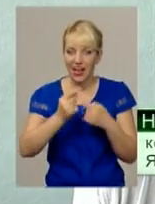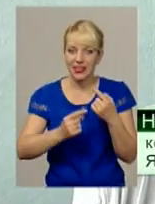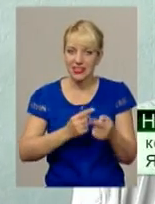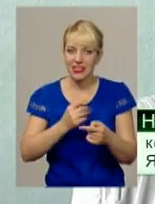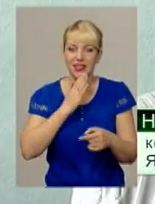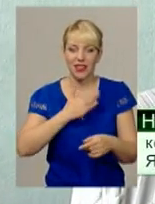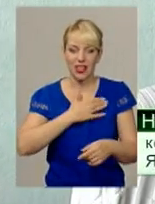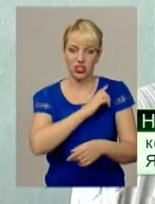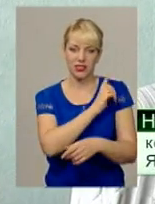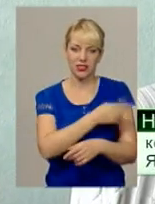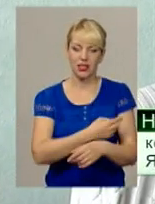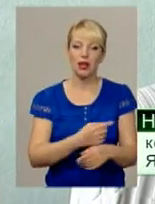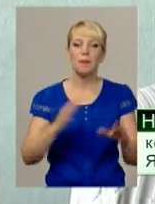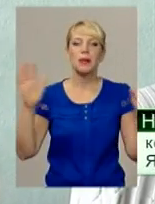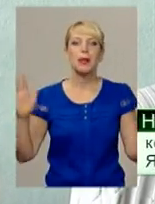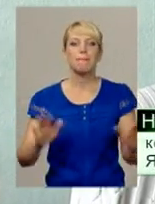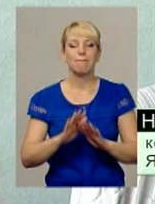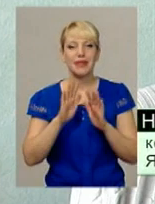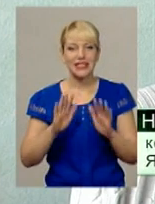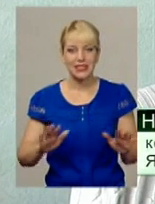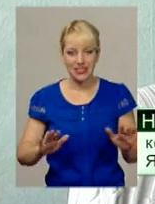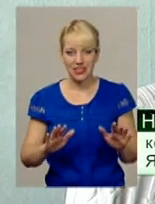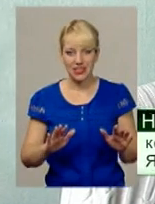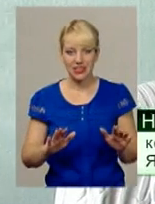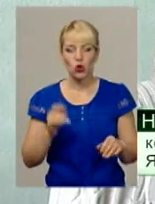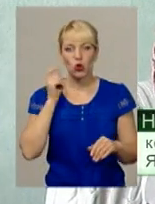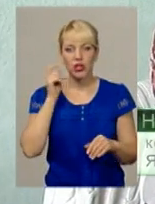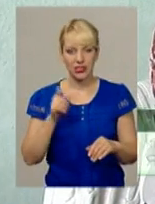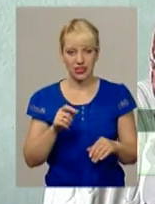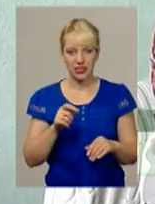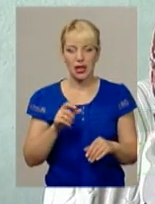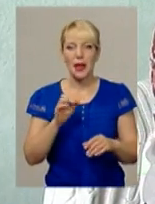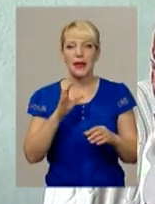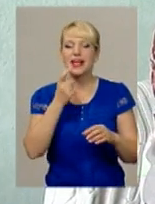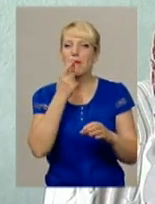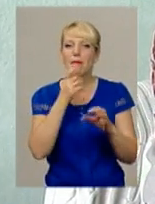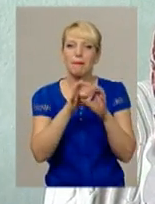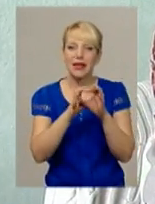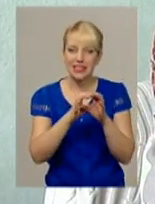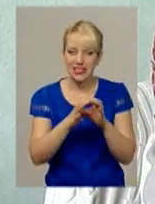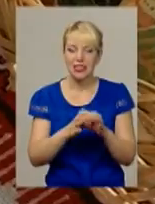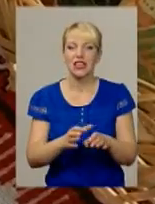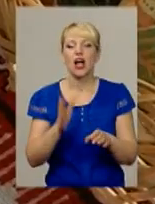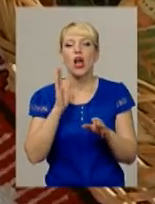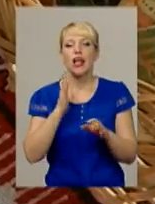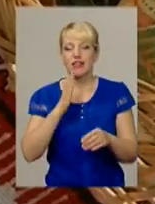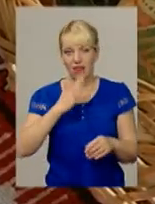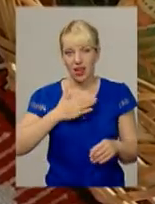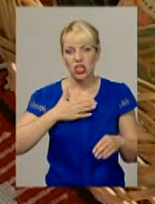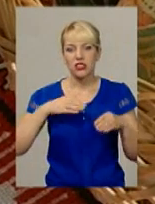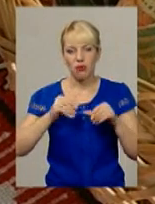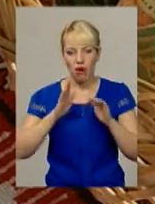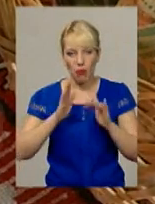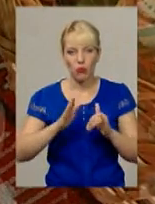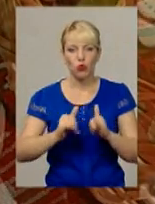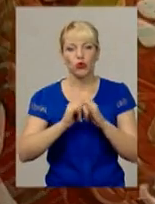українських пісень, то земля буде наша процвітати і рости. Світлана Поробок,